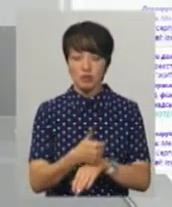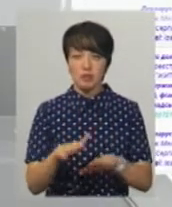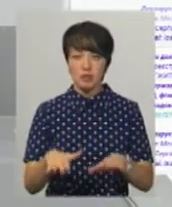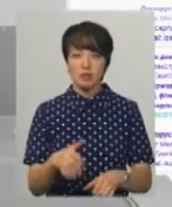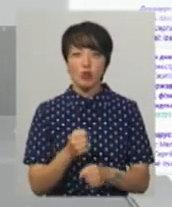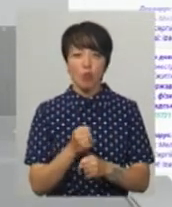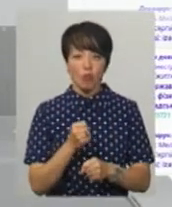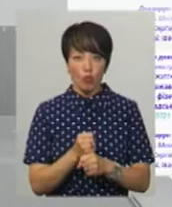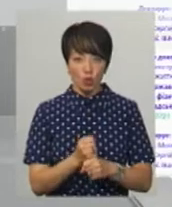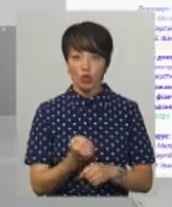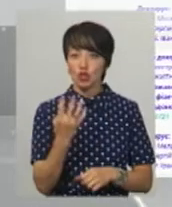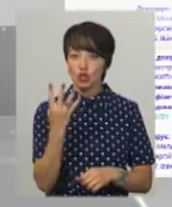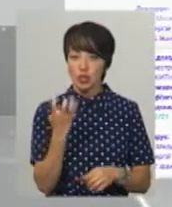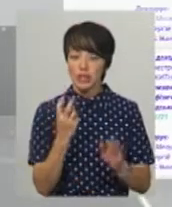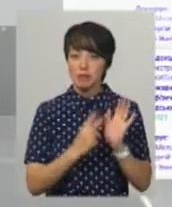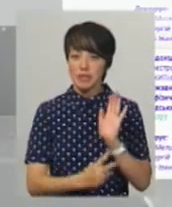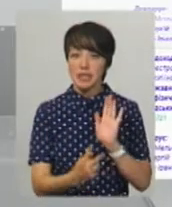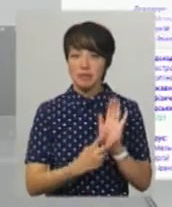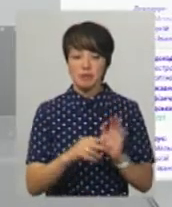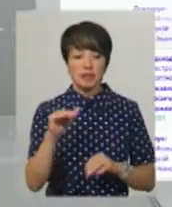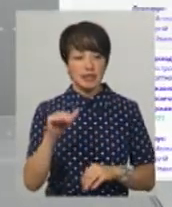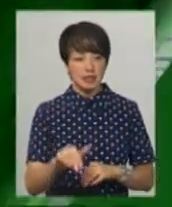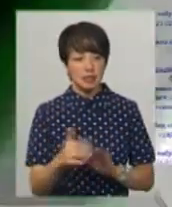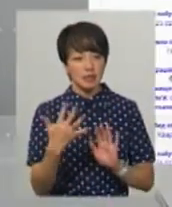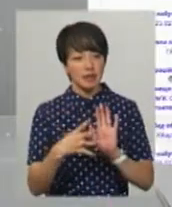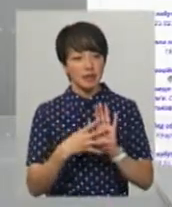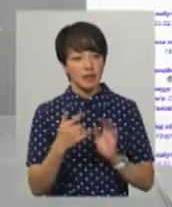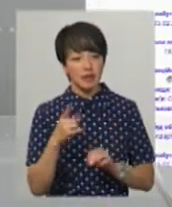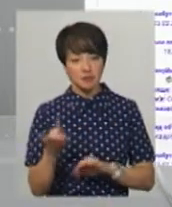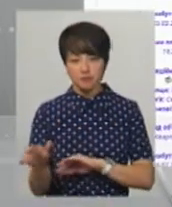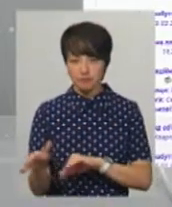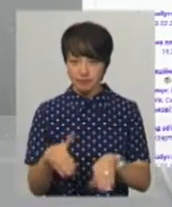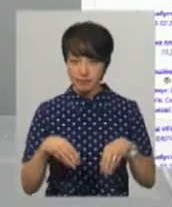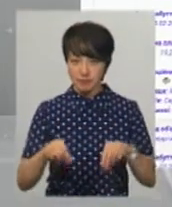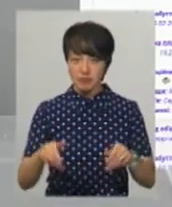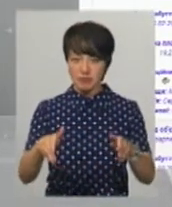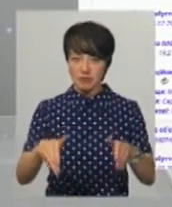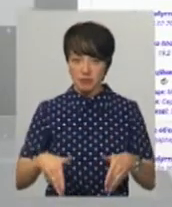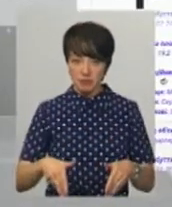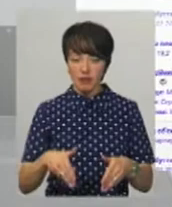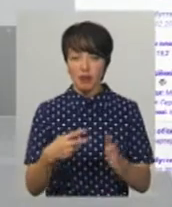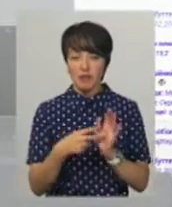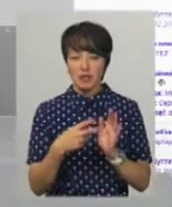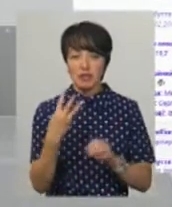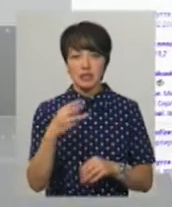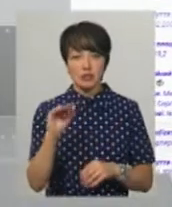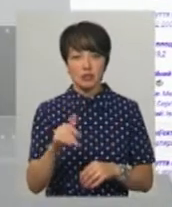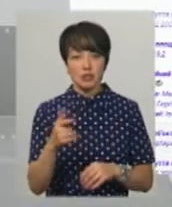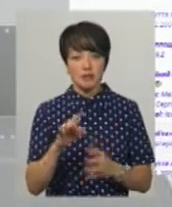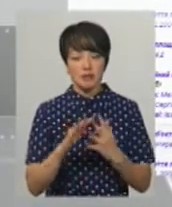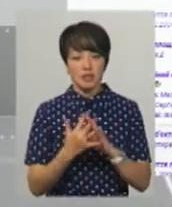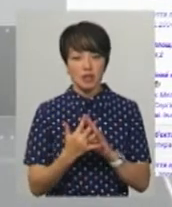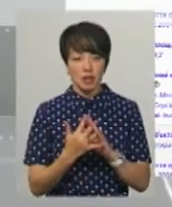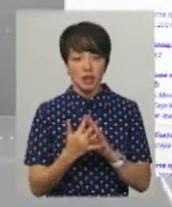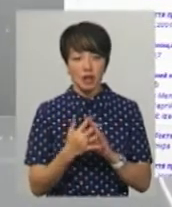роботи у Верховній Раді – 477 тисяч 59 гривень. Чоловік володіє земельною ділянкою вартістю майже 30 тисяч гривень у селі